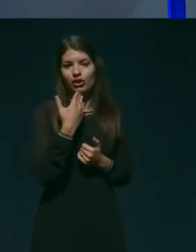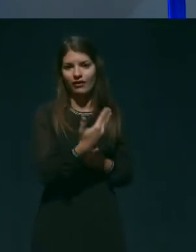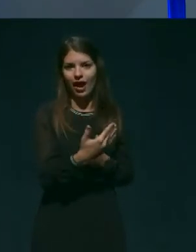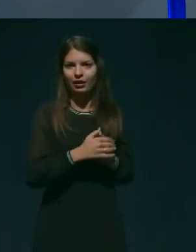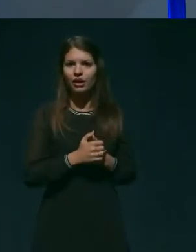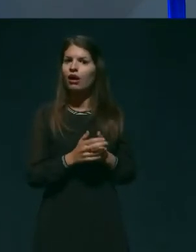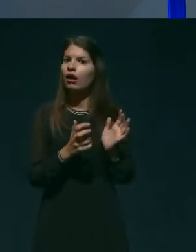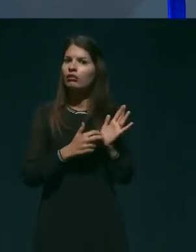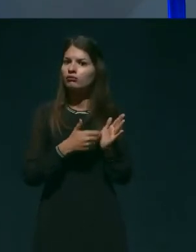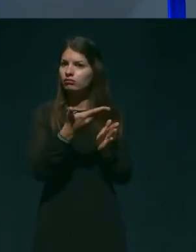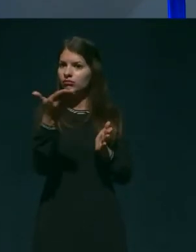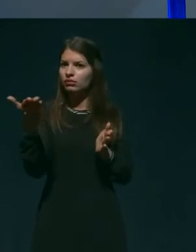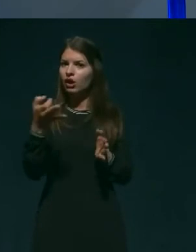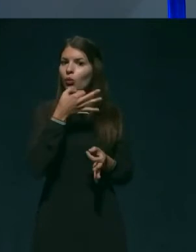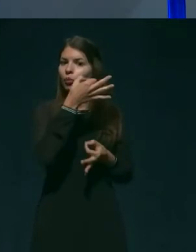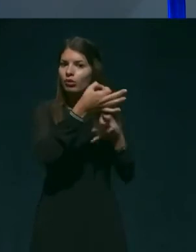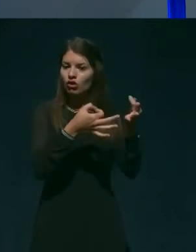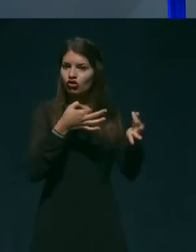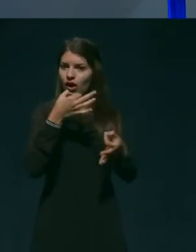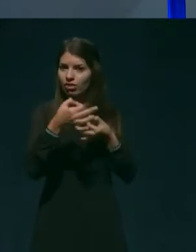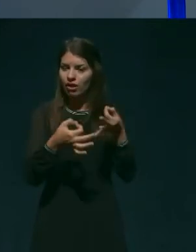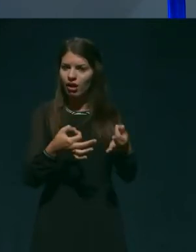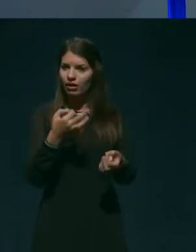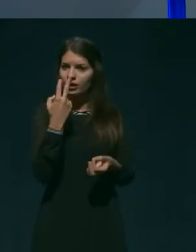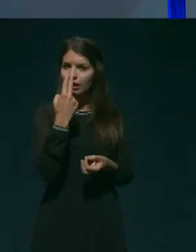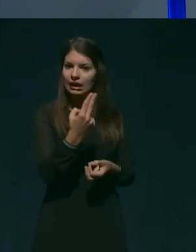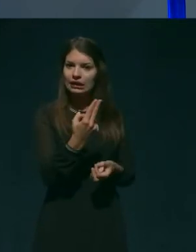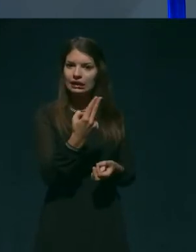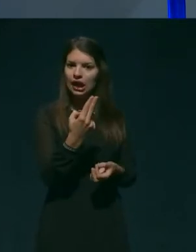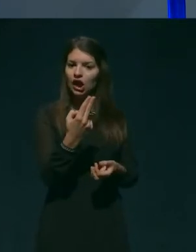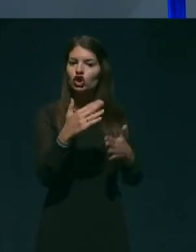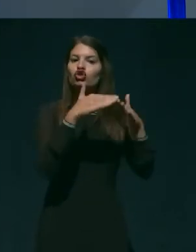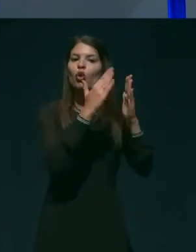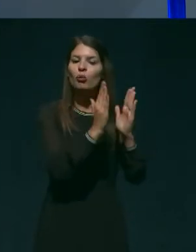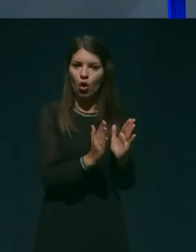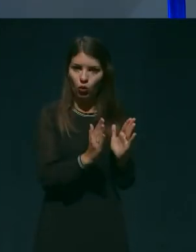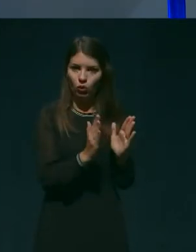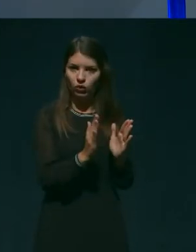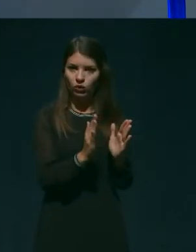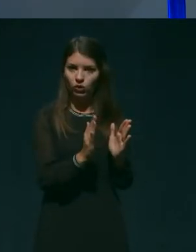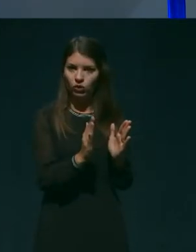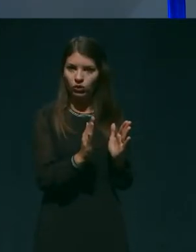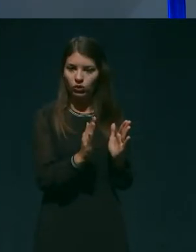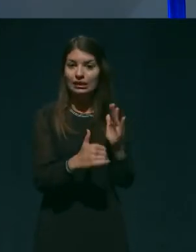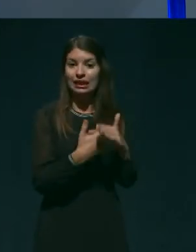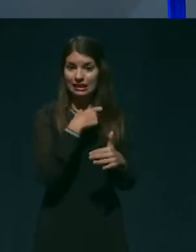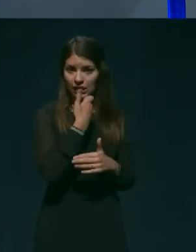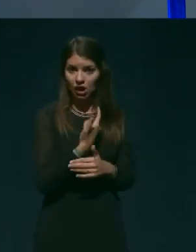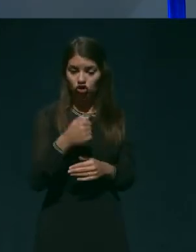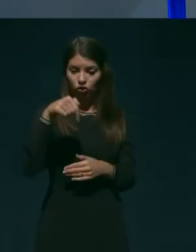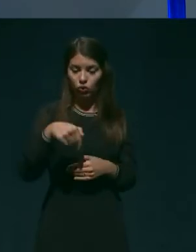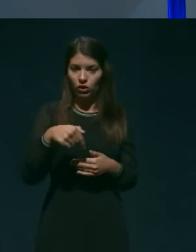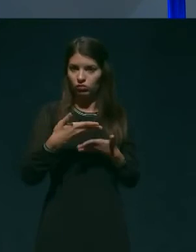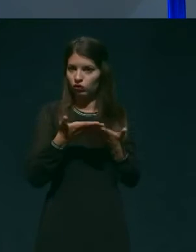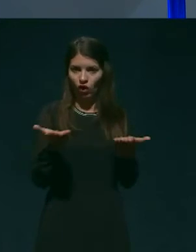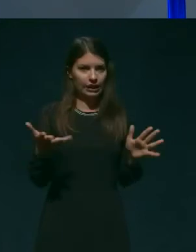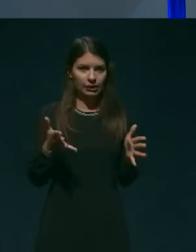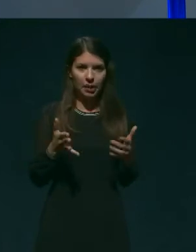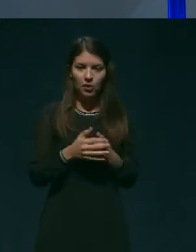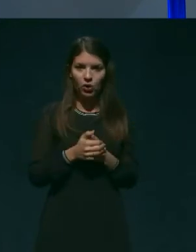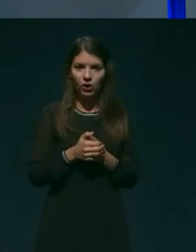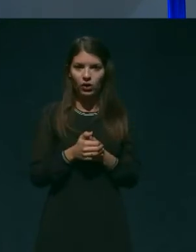še kako vprašanje v zvezi z domovi, tukaj v dvorani? Ne vidim. Je kako